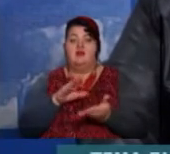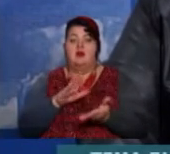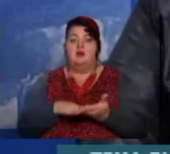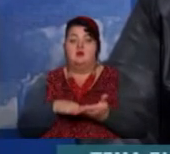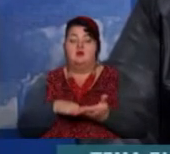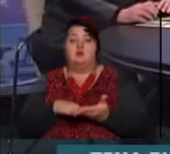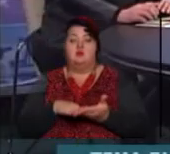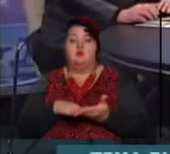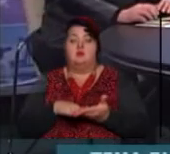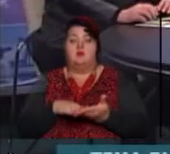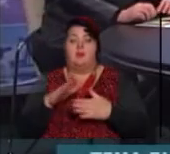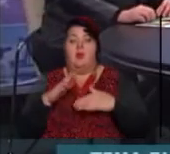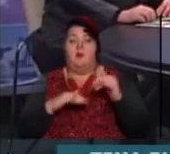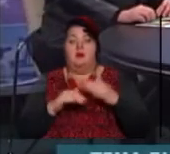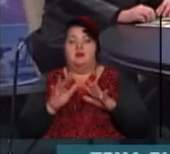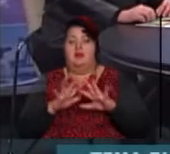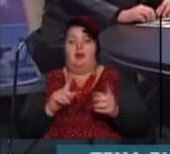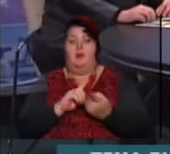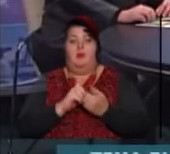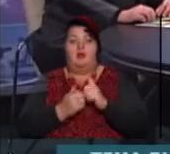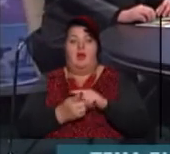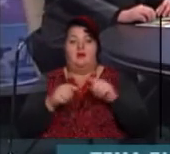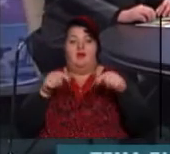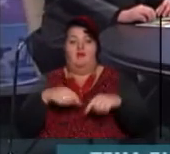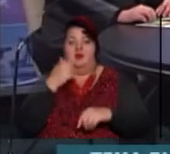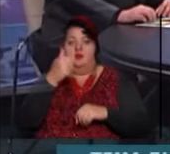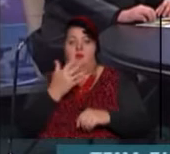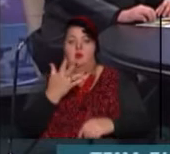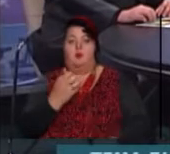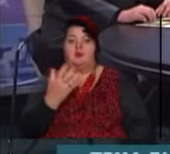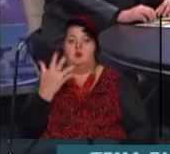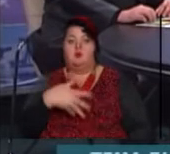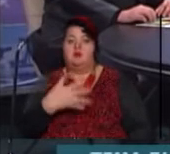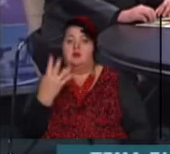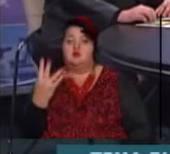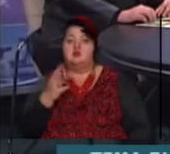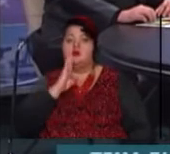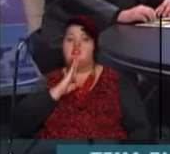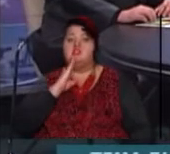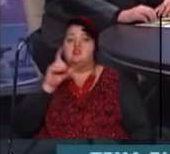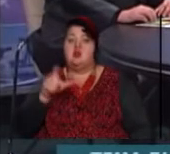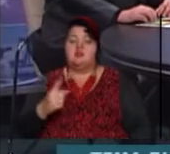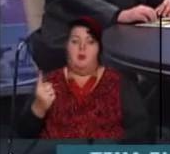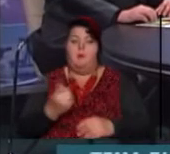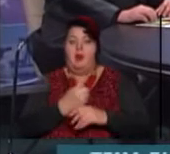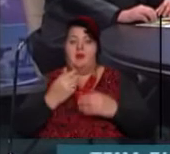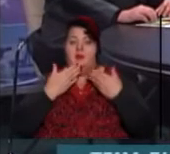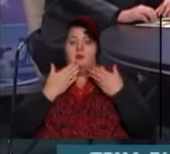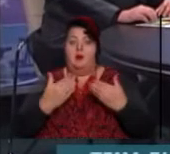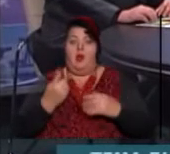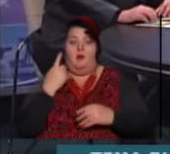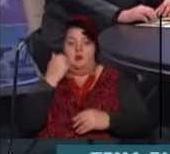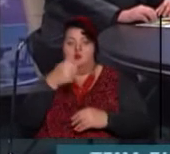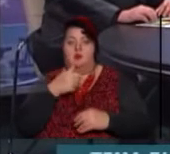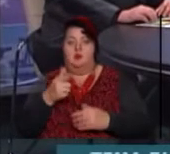онкодиспансері, практично не зміняються. В цьому році це 554 жінки, а в тому році це в